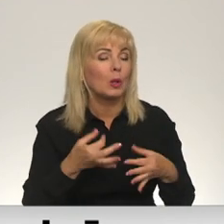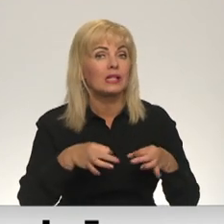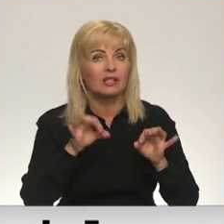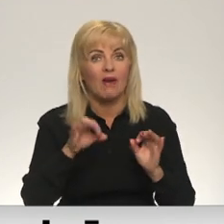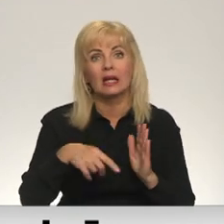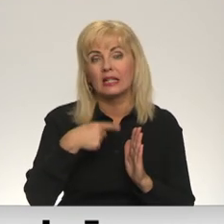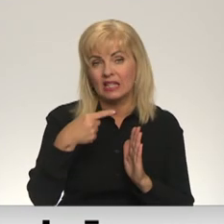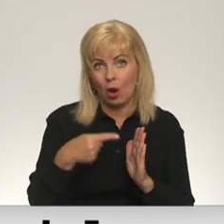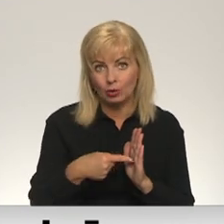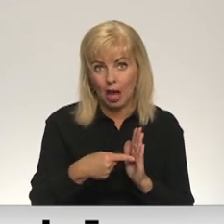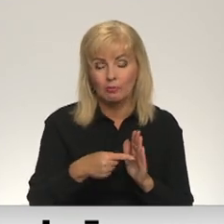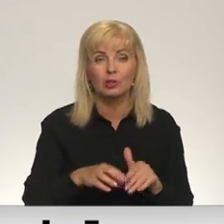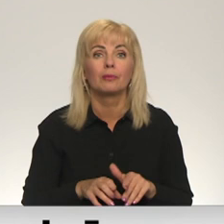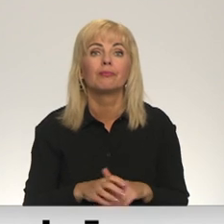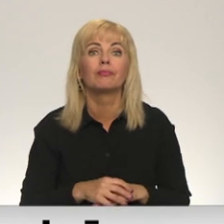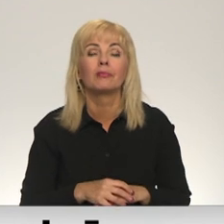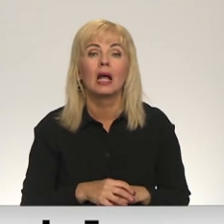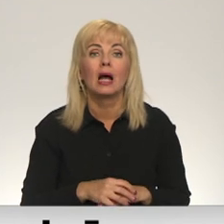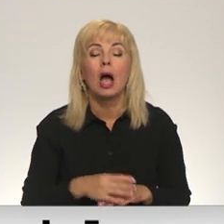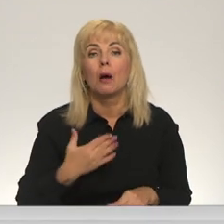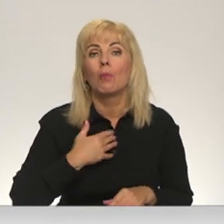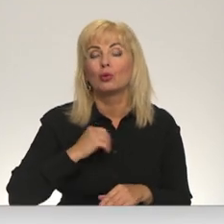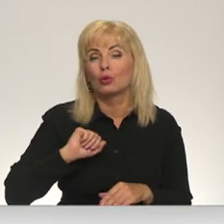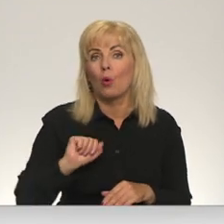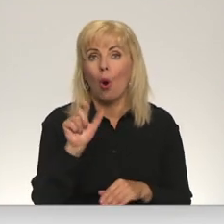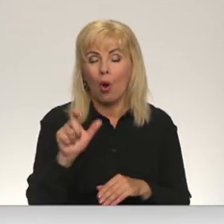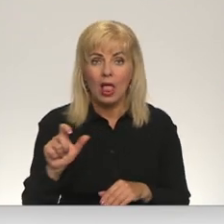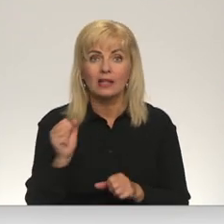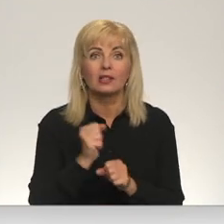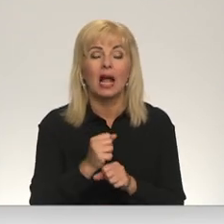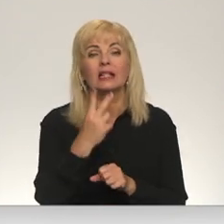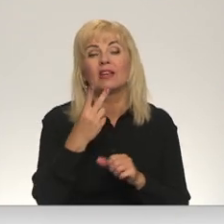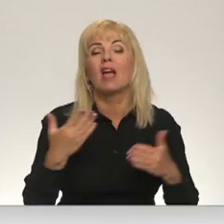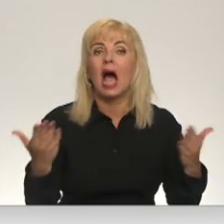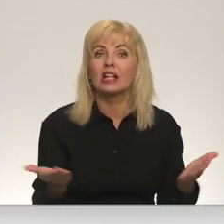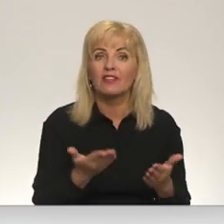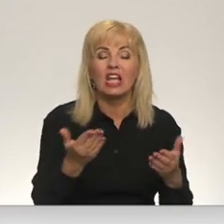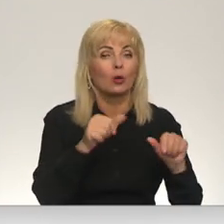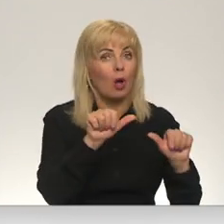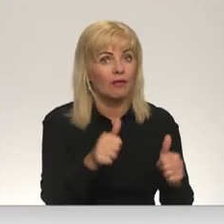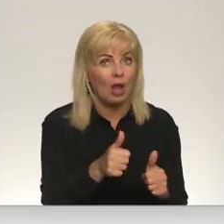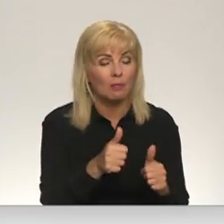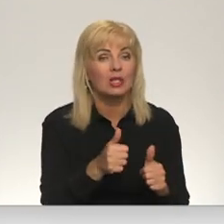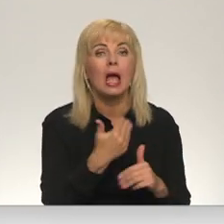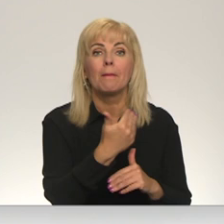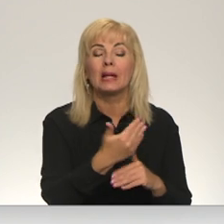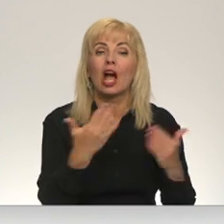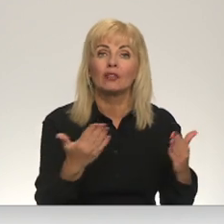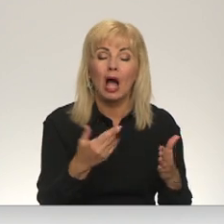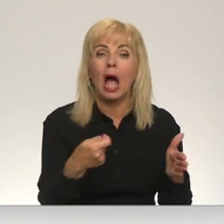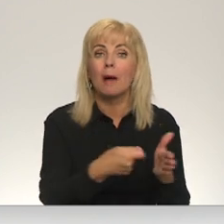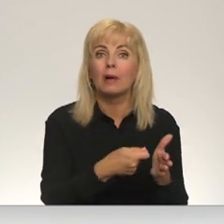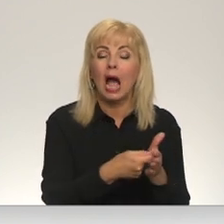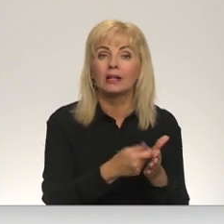jautājums. Pat labai mūsu kolēģi strādā pie divu atvieglojumu veidiem. Tas ir atvieglojums par apgādību